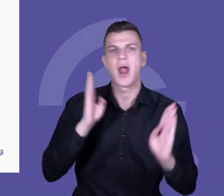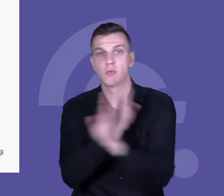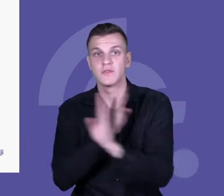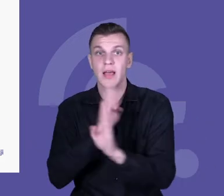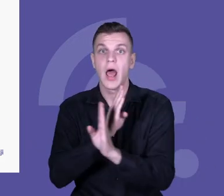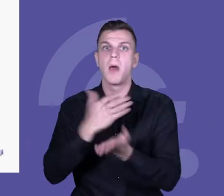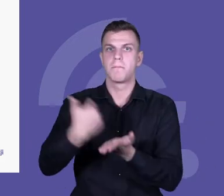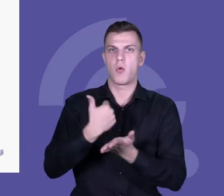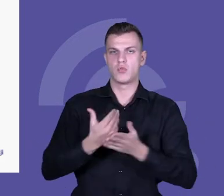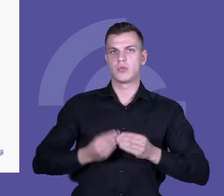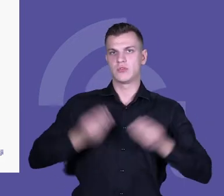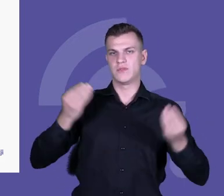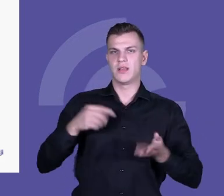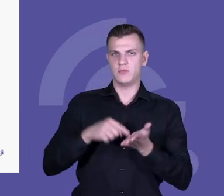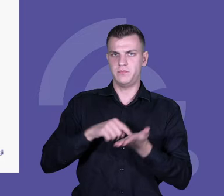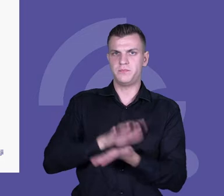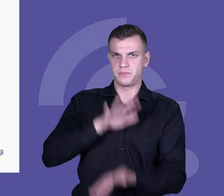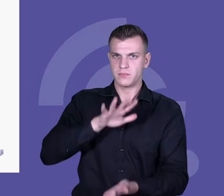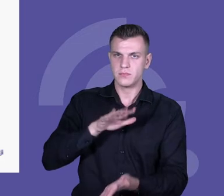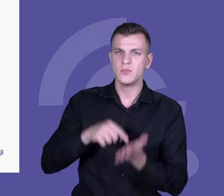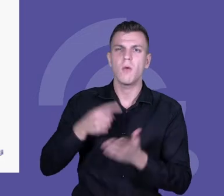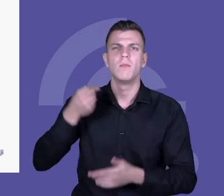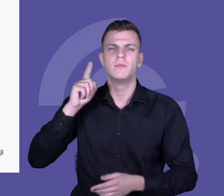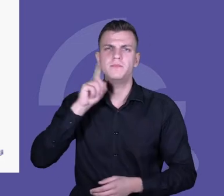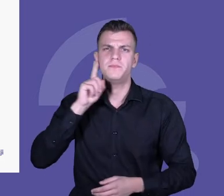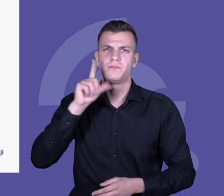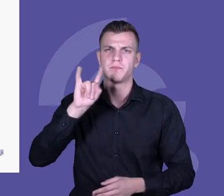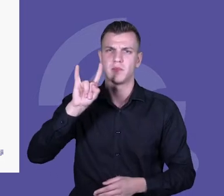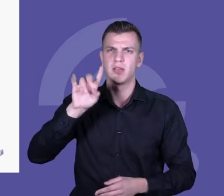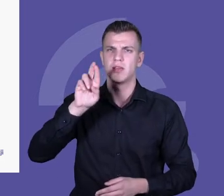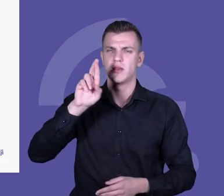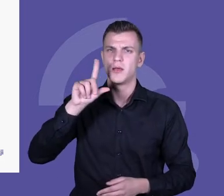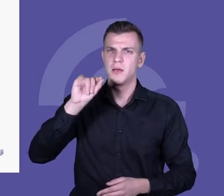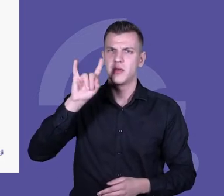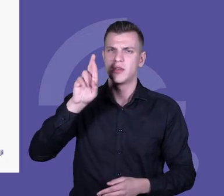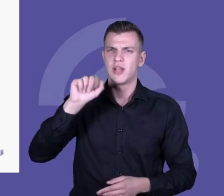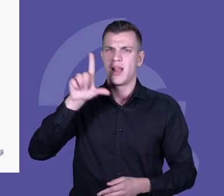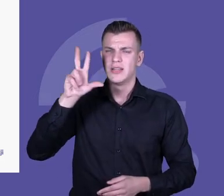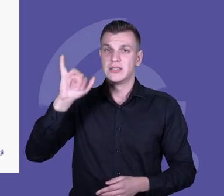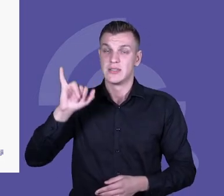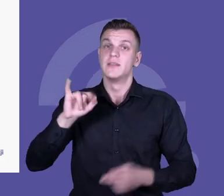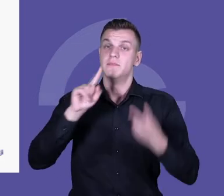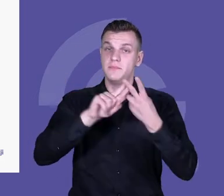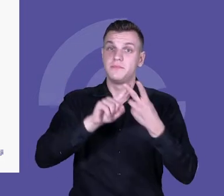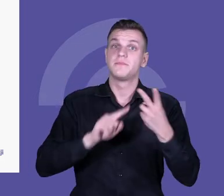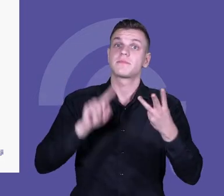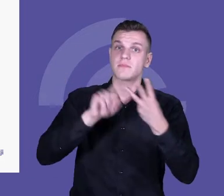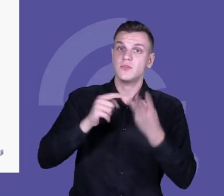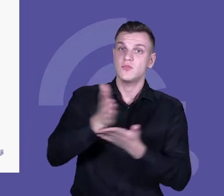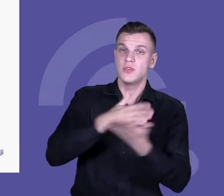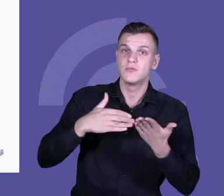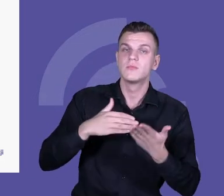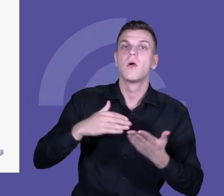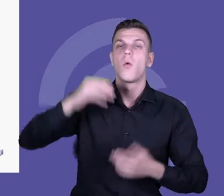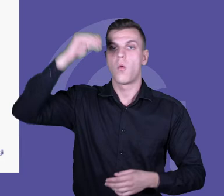bardzo mocno Jacek Pyrzalski w swoim wystąpieniu. I dopiero trzecim etapem jest tak naprawdę ten proces uczenia się, czyli